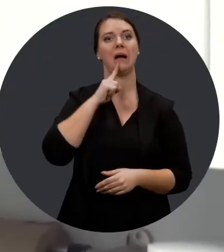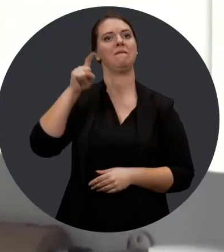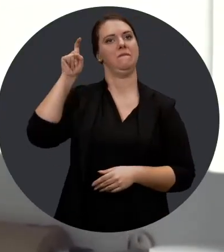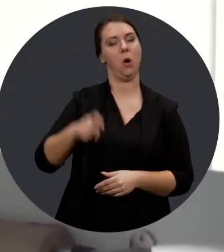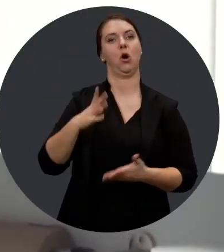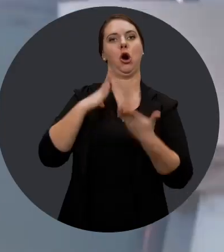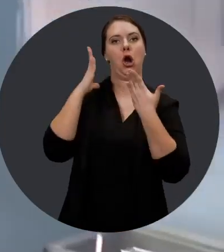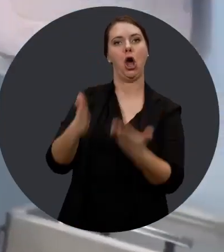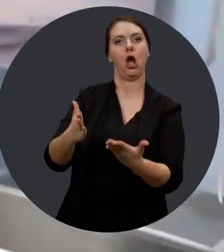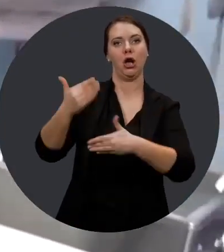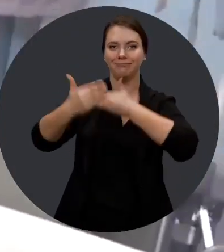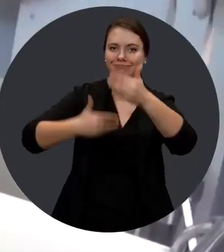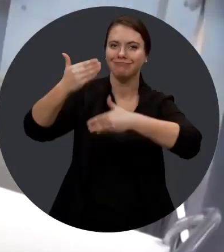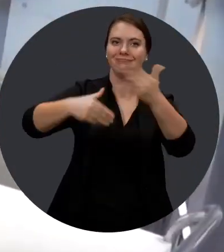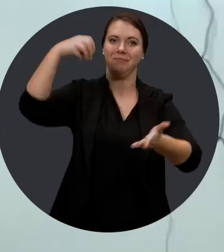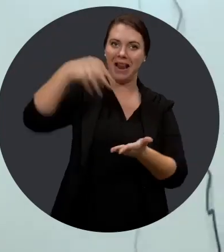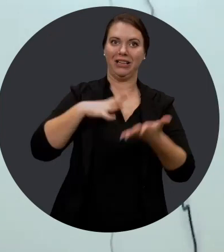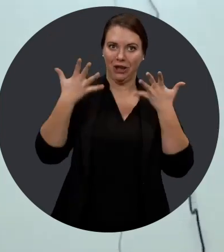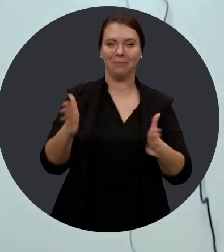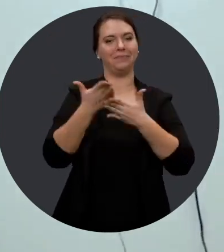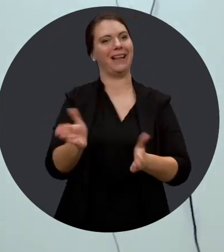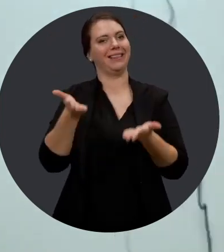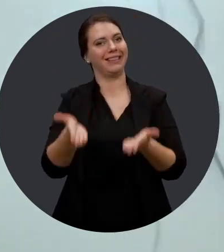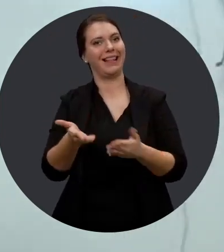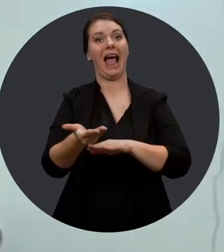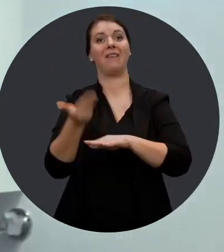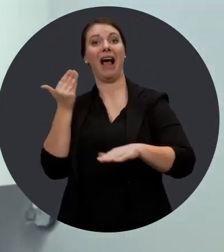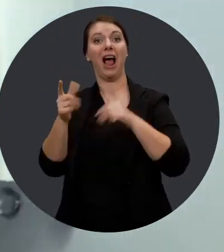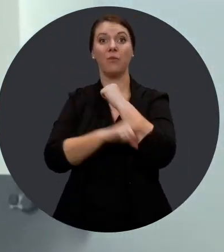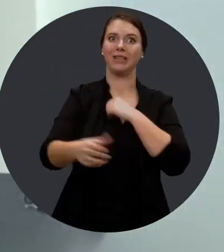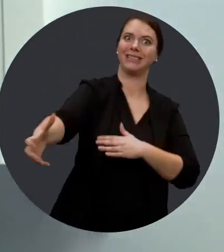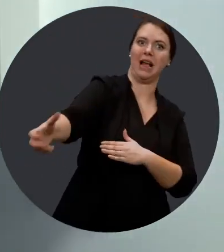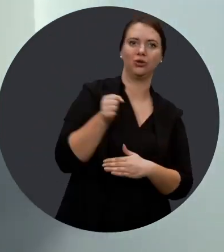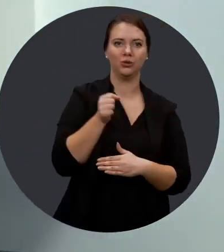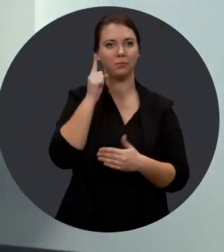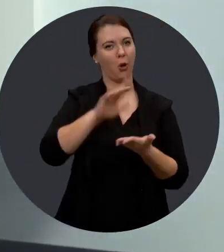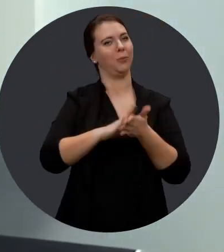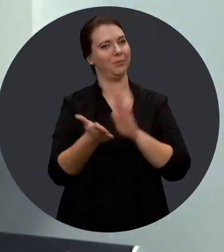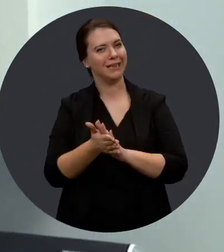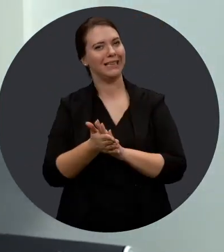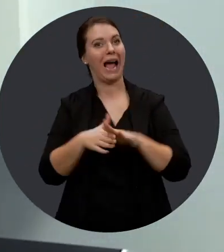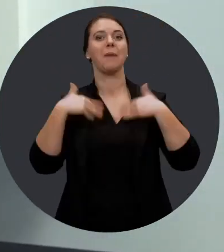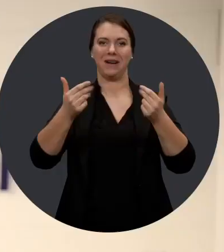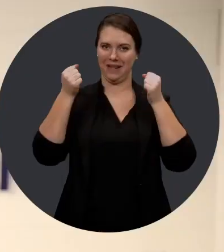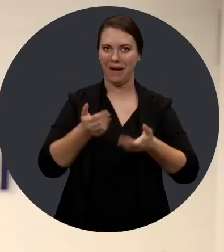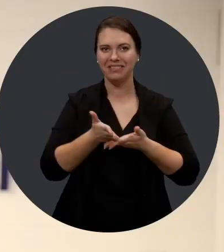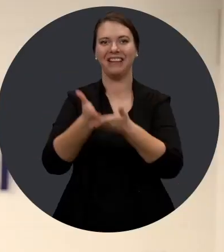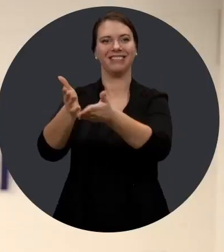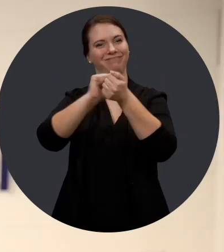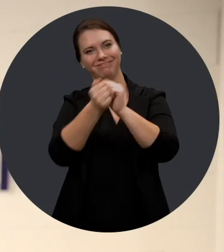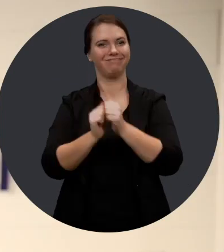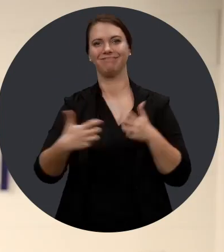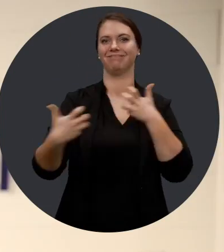spéciaux. Il faut vraiment être là et avoir un processus, un plan déjà établi avant que l'employé rentre à l'intérieur de la compagnie pour